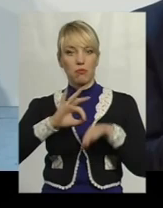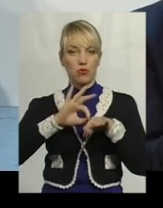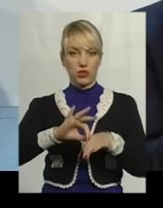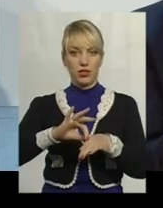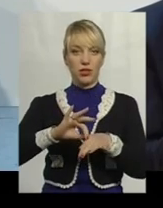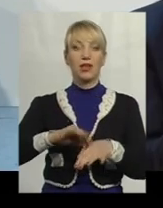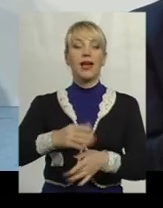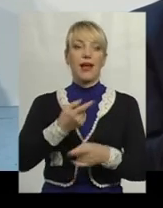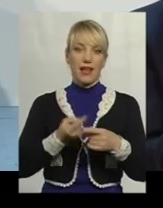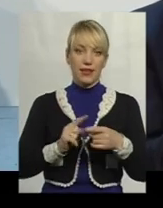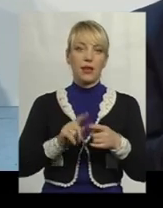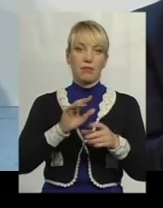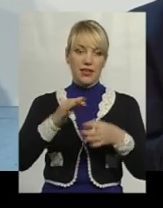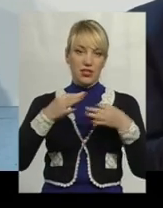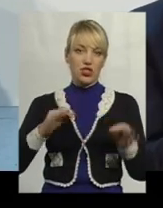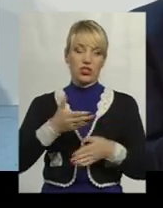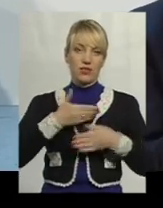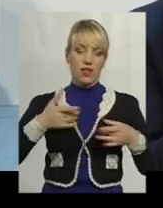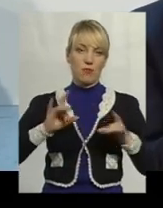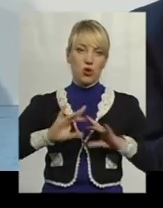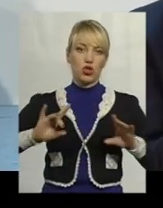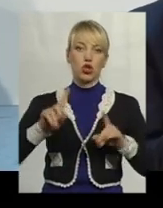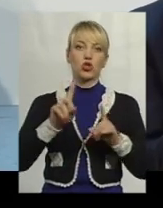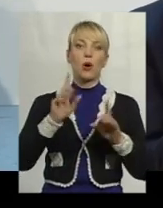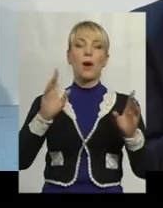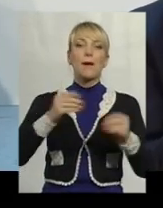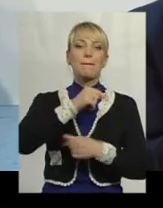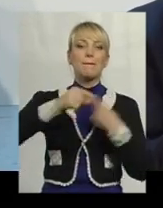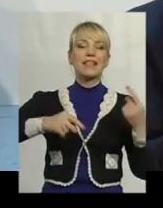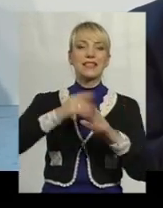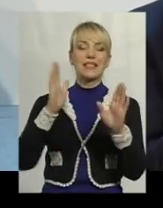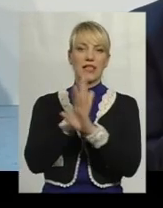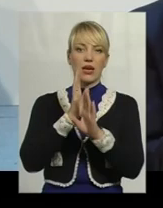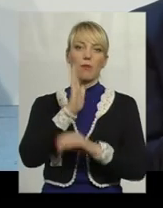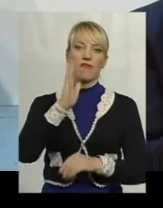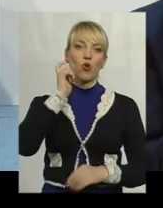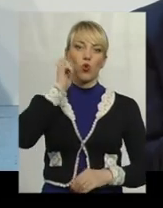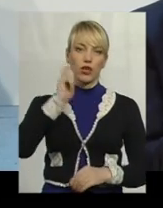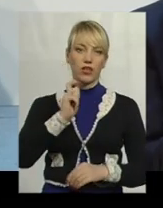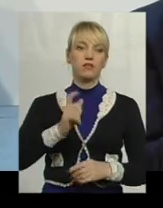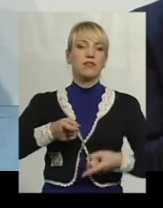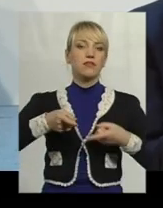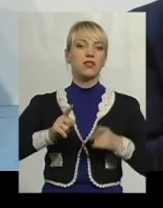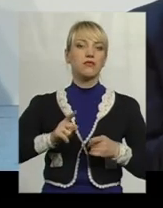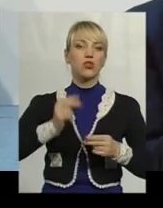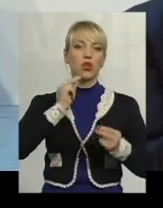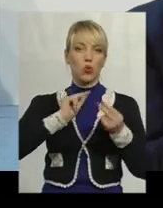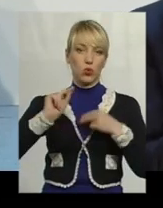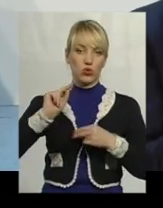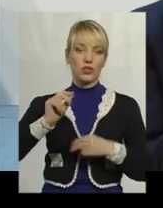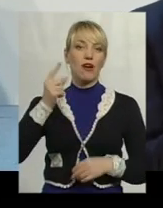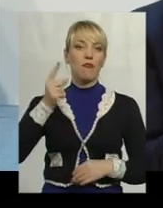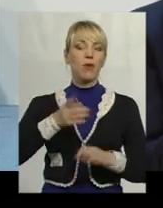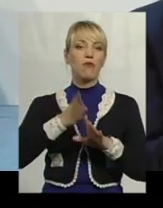розрішило нам сказати, що бізнес-климати в Україні дійсно значительно улучшився. В першу